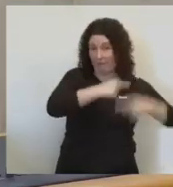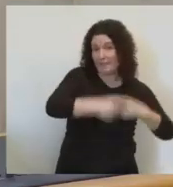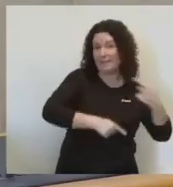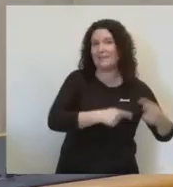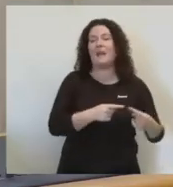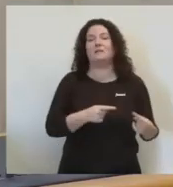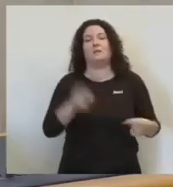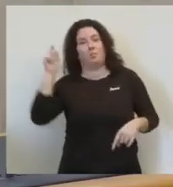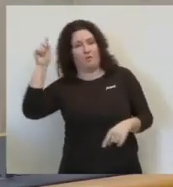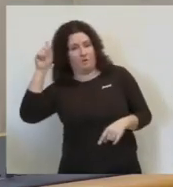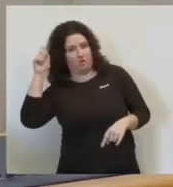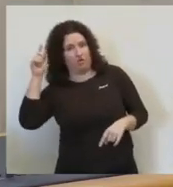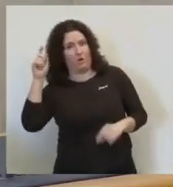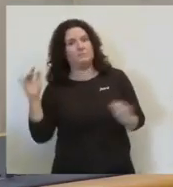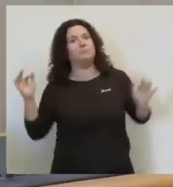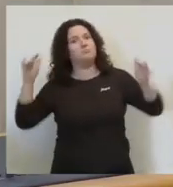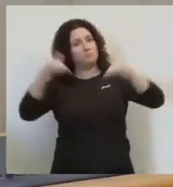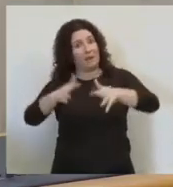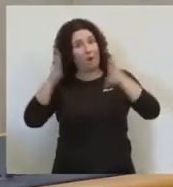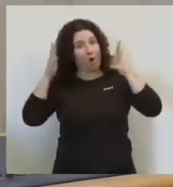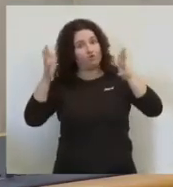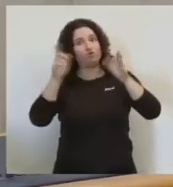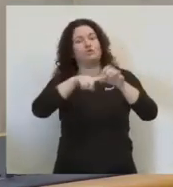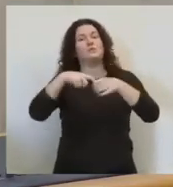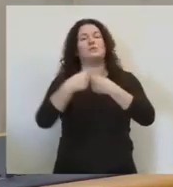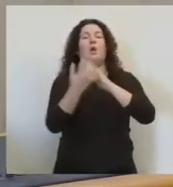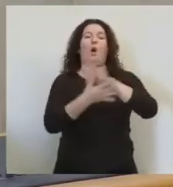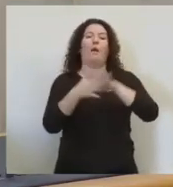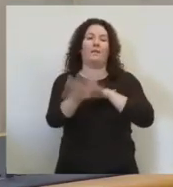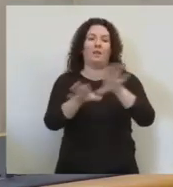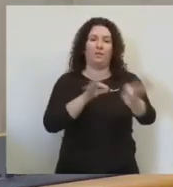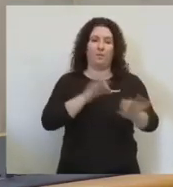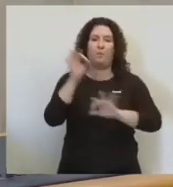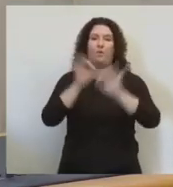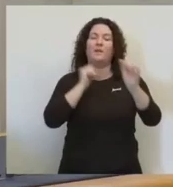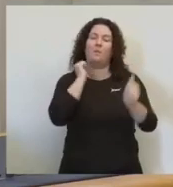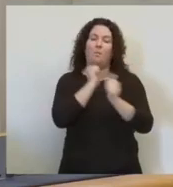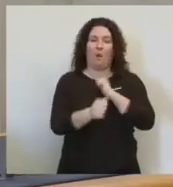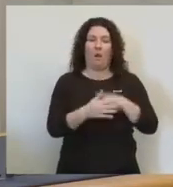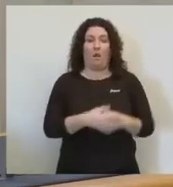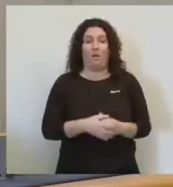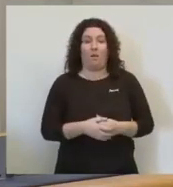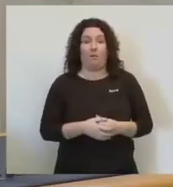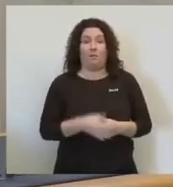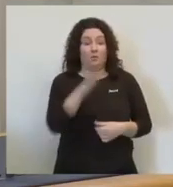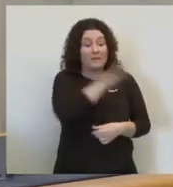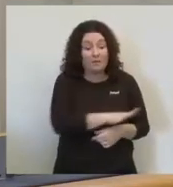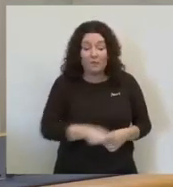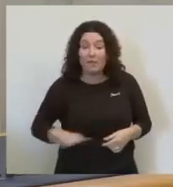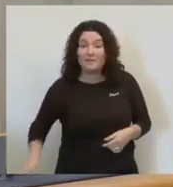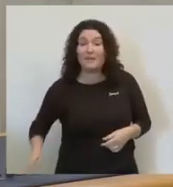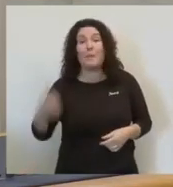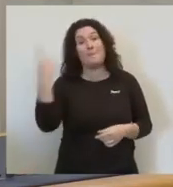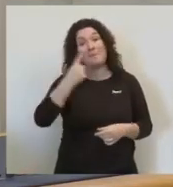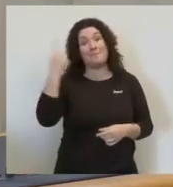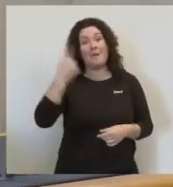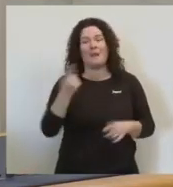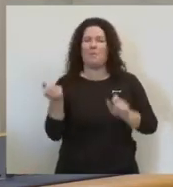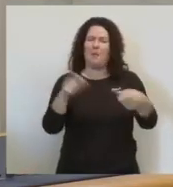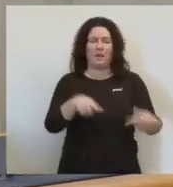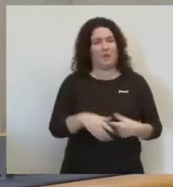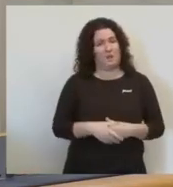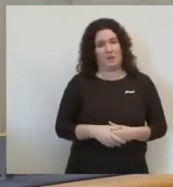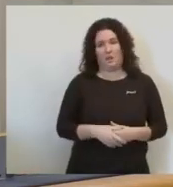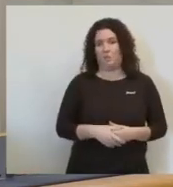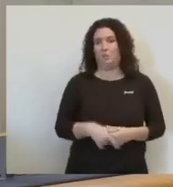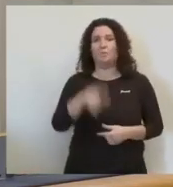i els professors, el que decidirà este percentatge. I en primària i infantil és molt similar. I a més,